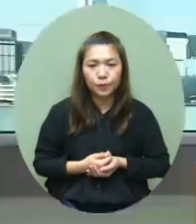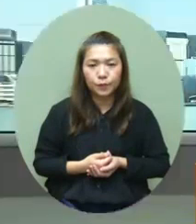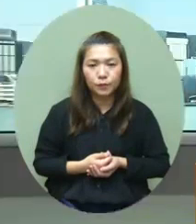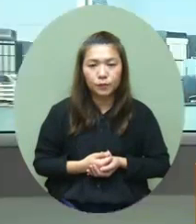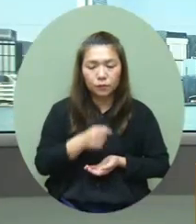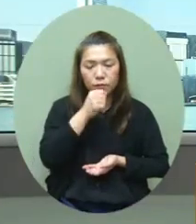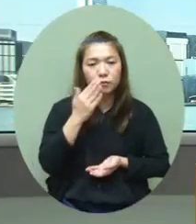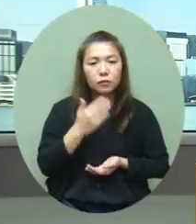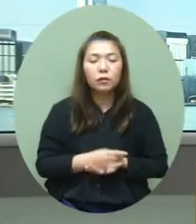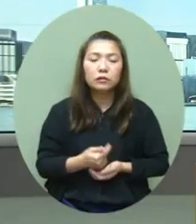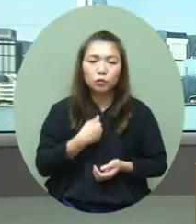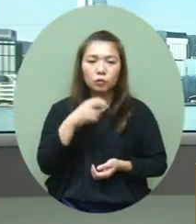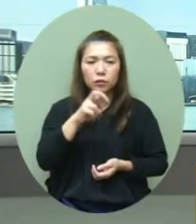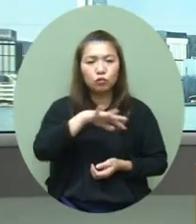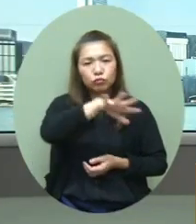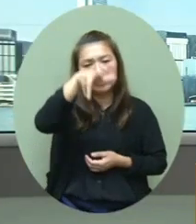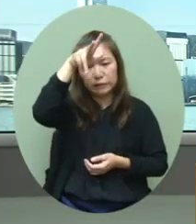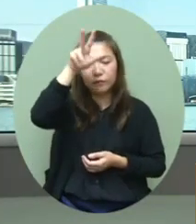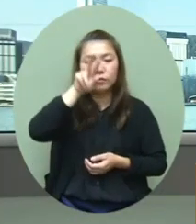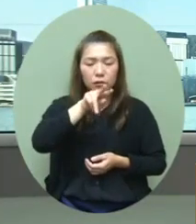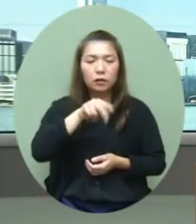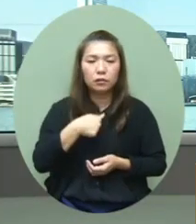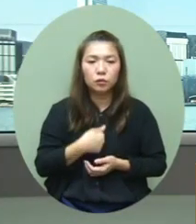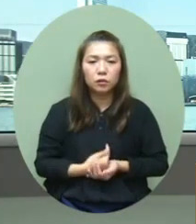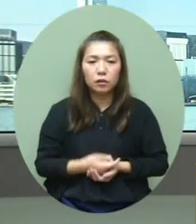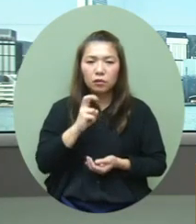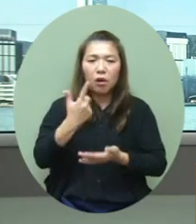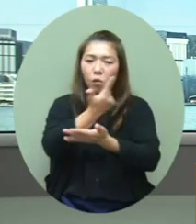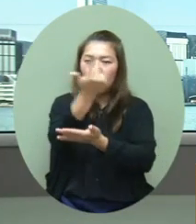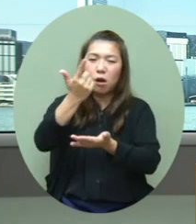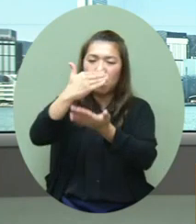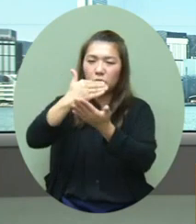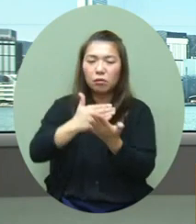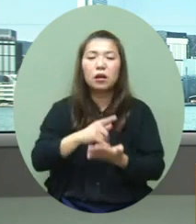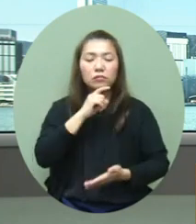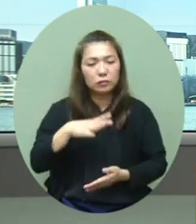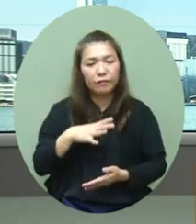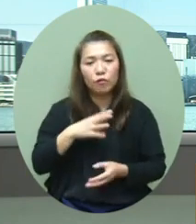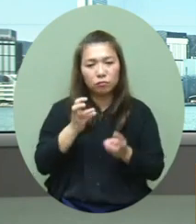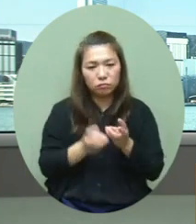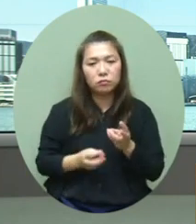我想這個都要看整個政府來看都要看多方面的因素